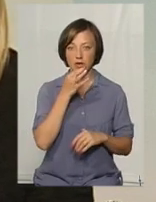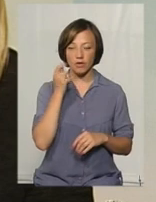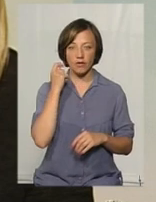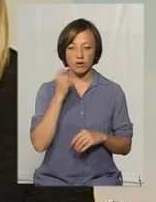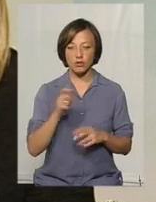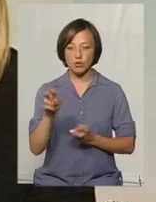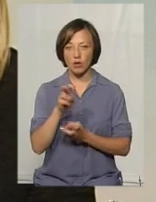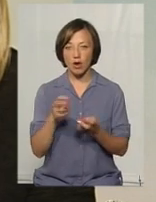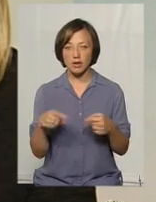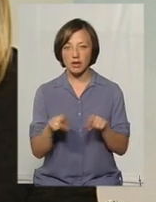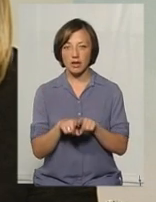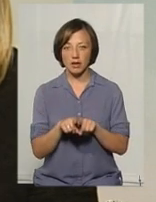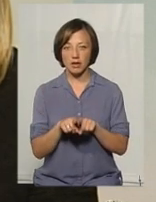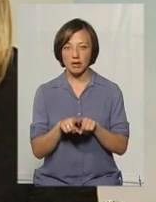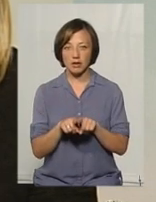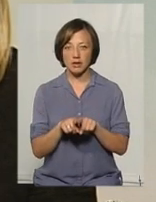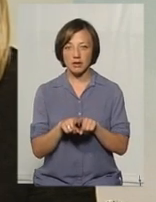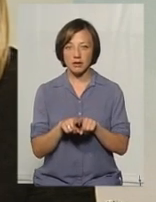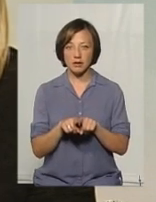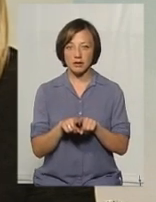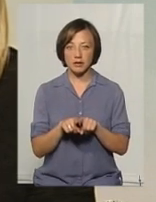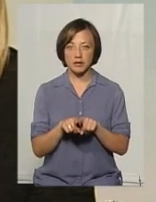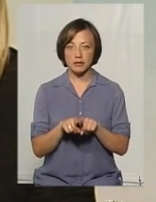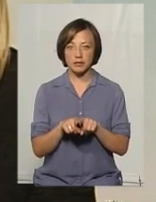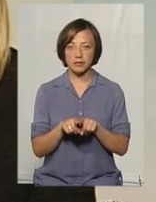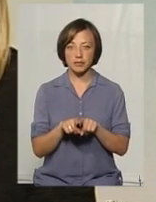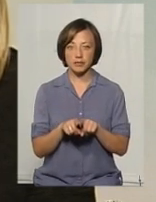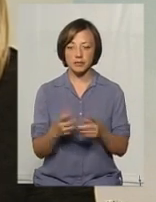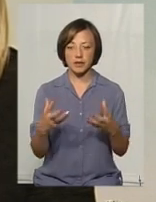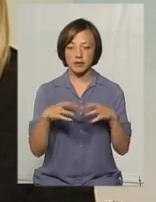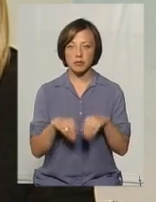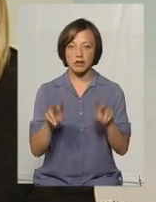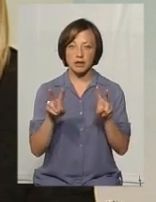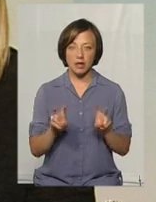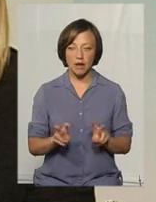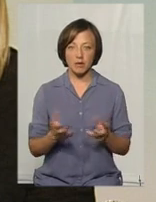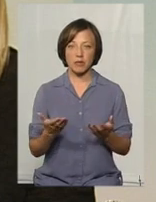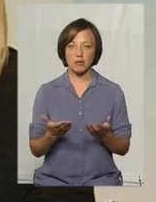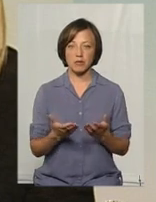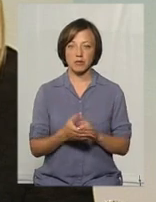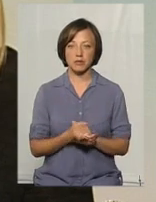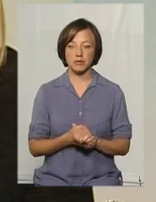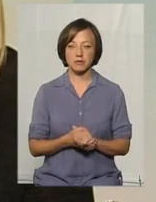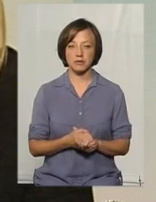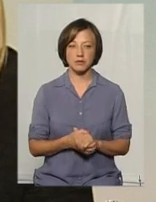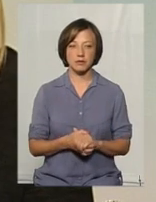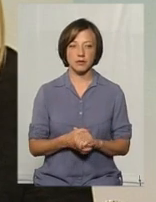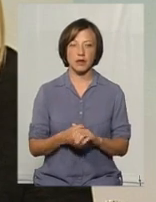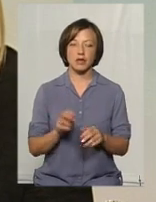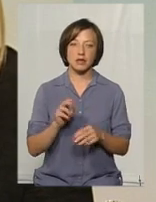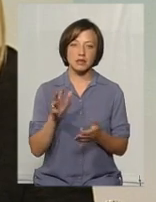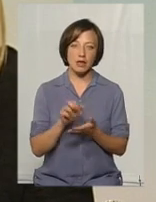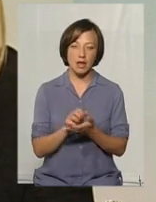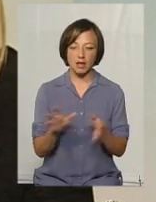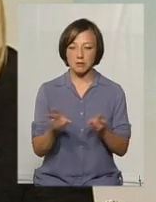шукають такі спільні теми для обговорення. Заняття,